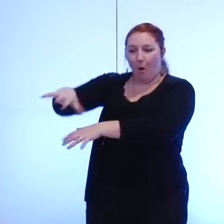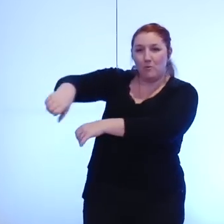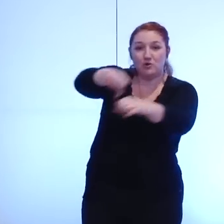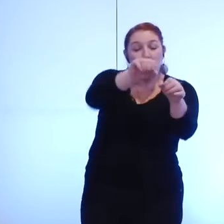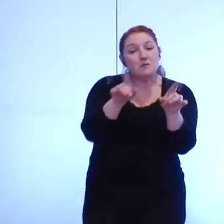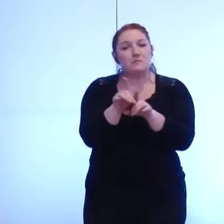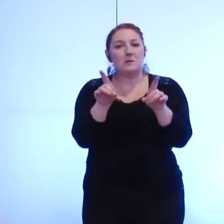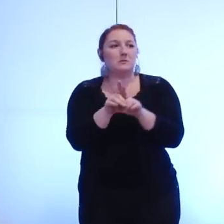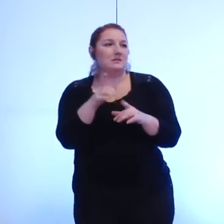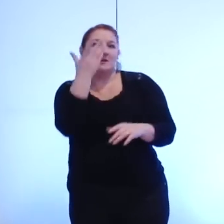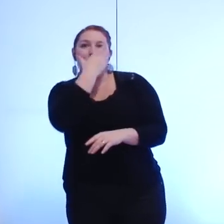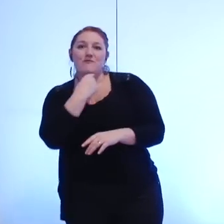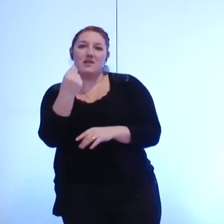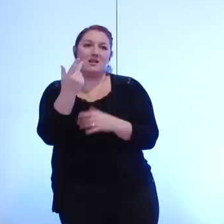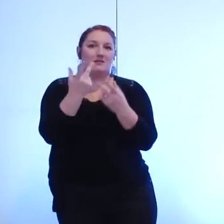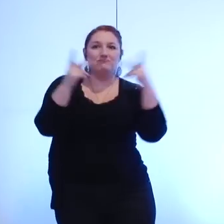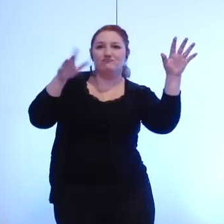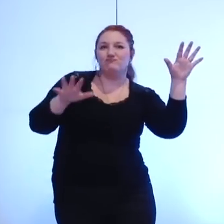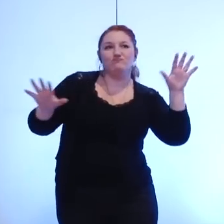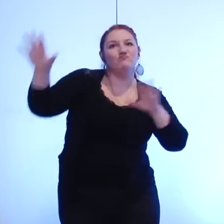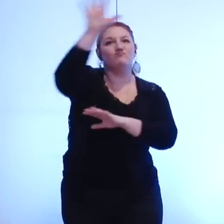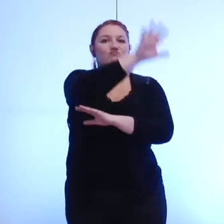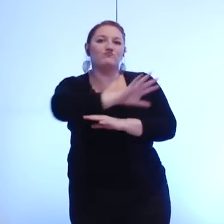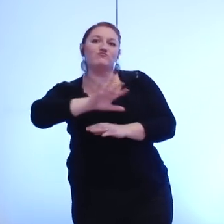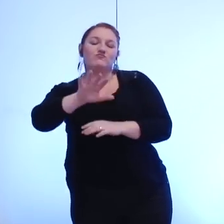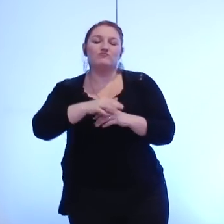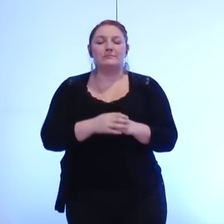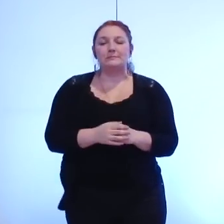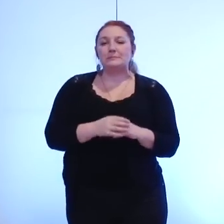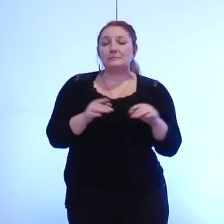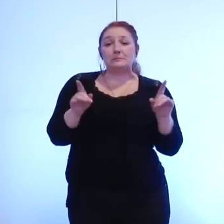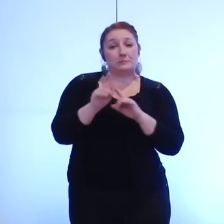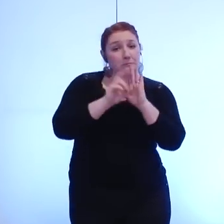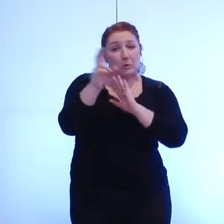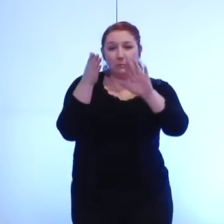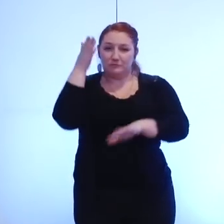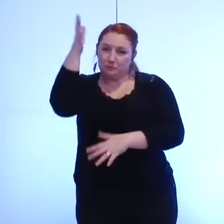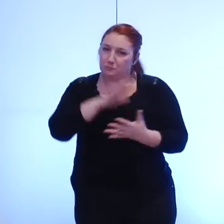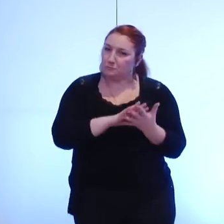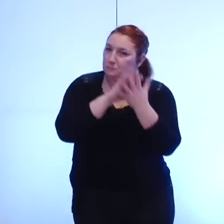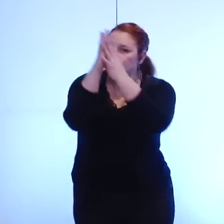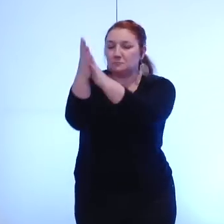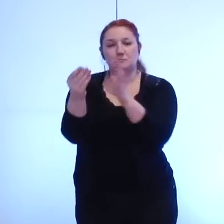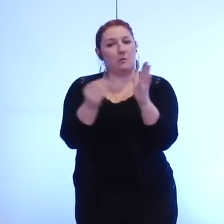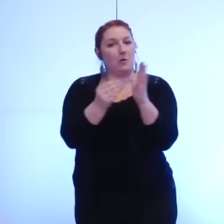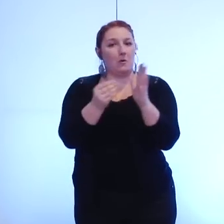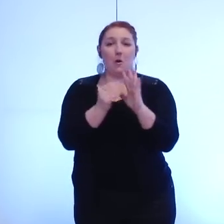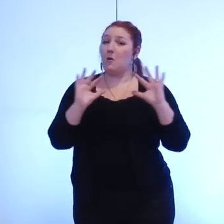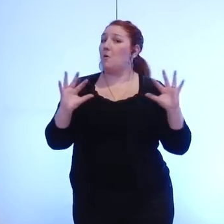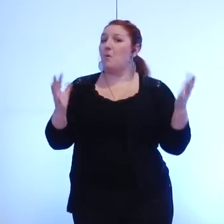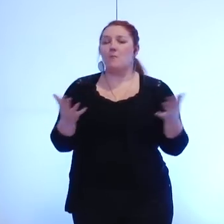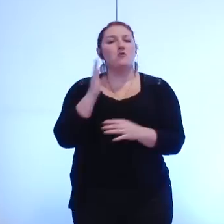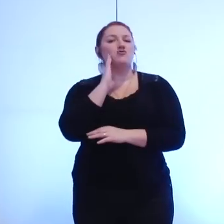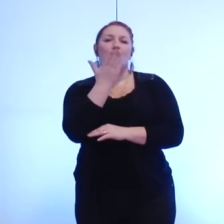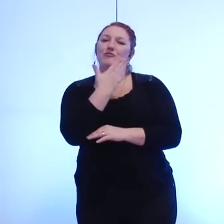'environnement. Grenoble va continuer de changer aussi, grâce à la libération progressive, entre janvier et mai,